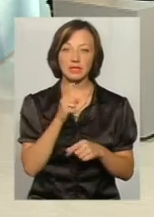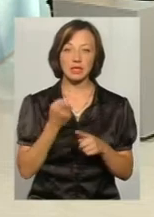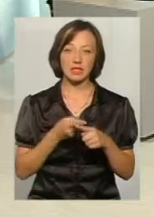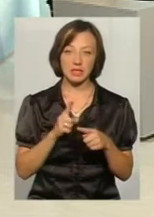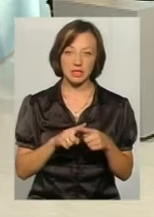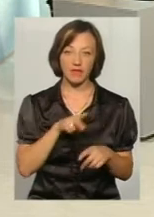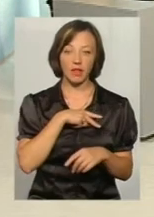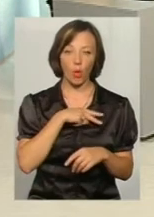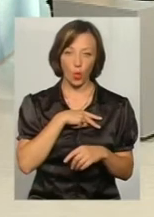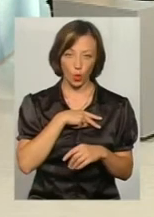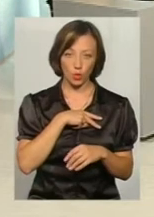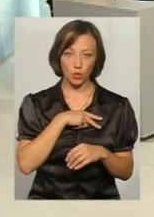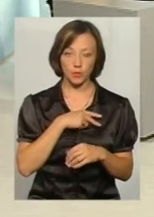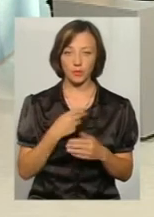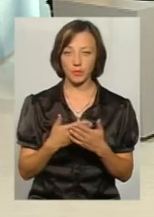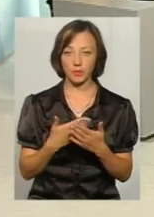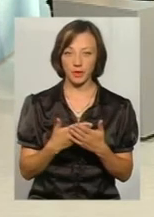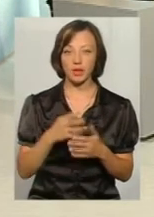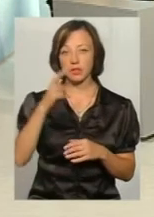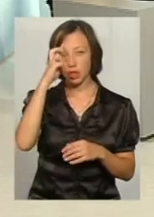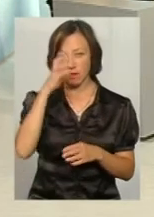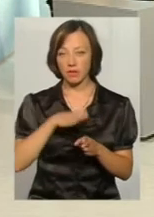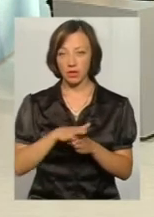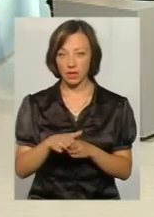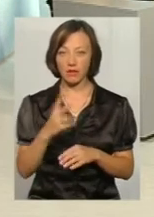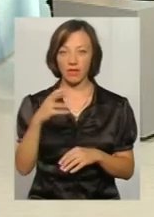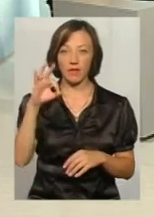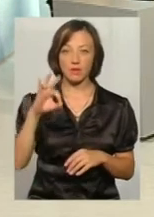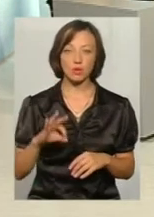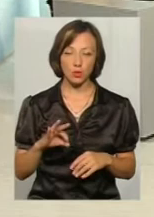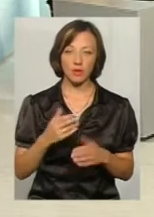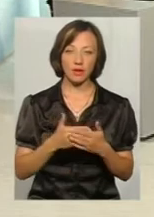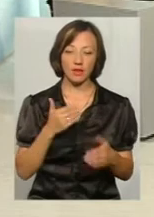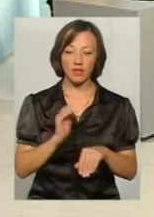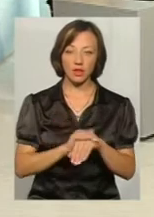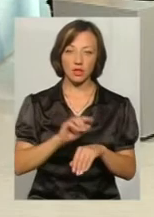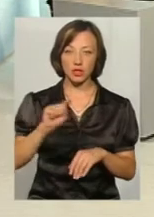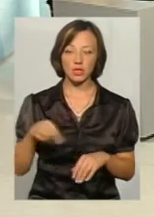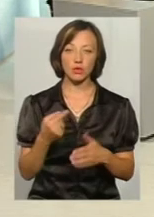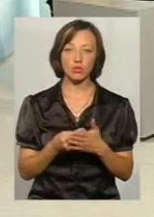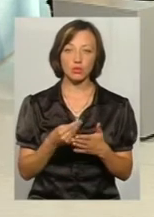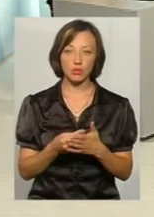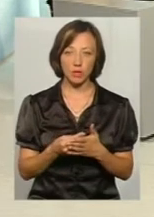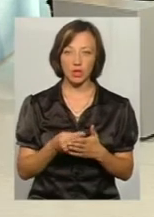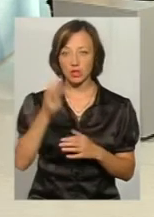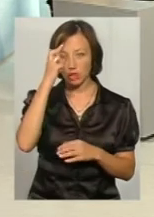винагороду, як по суті і державний виконавець 2% від фактично стягнутої суми, але